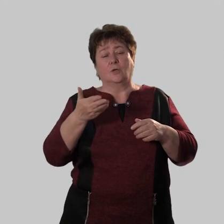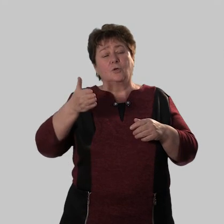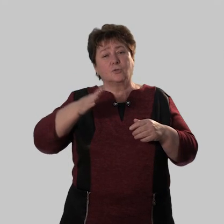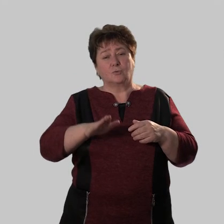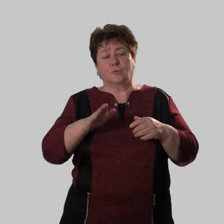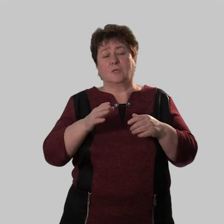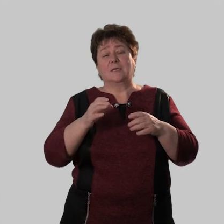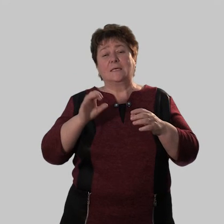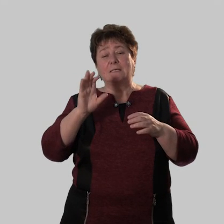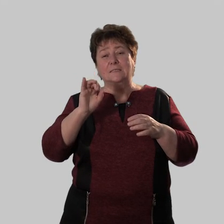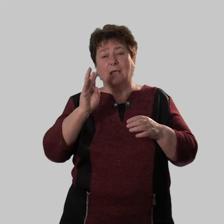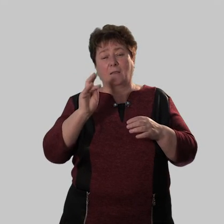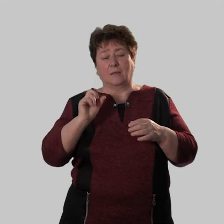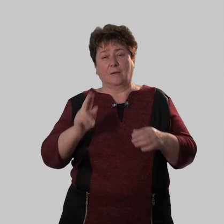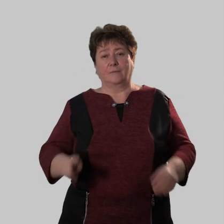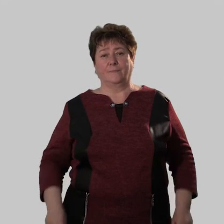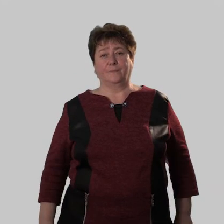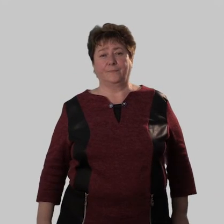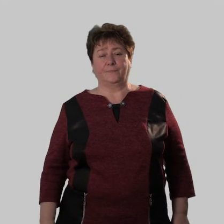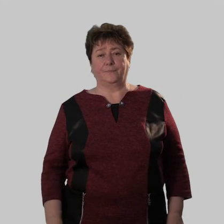три штуки санок.